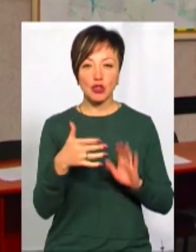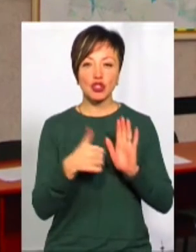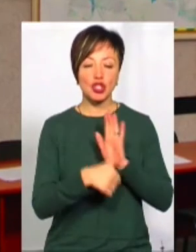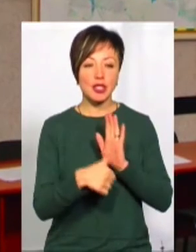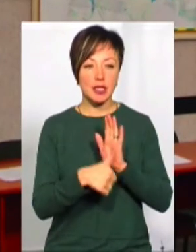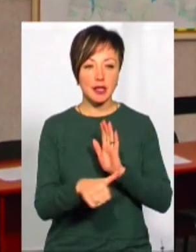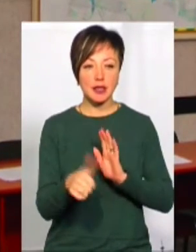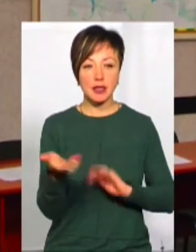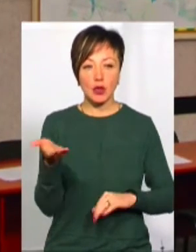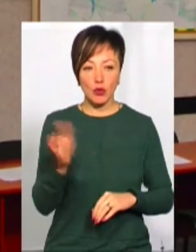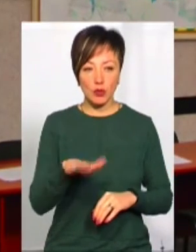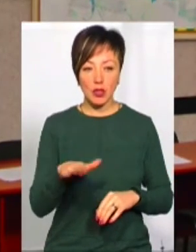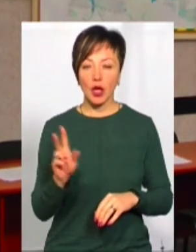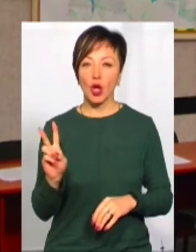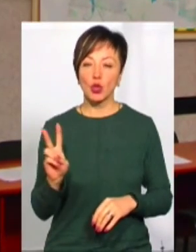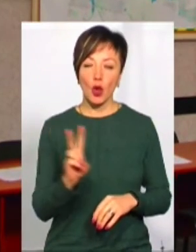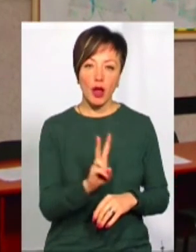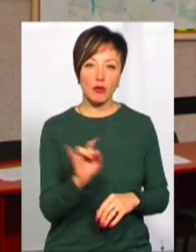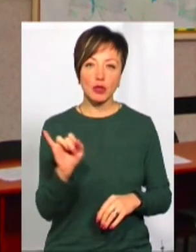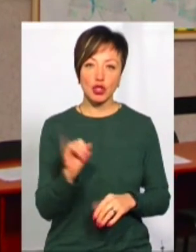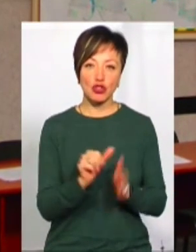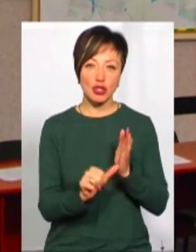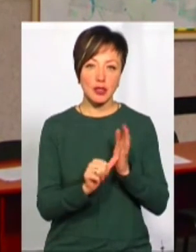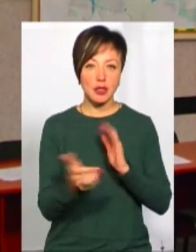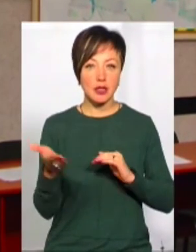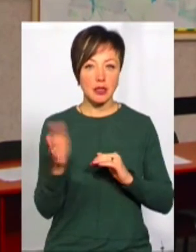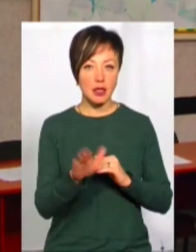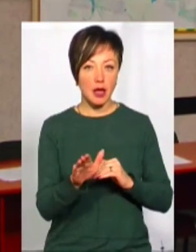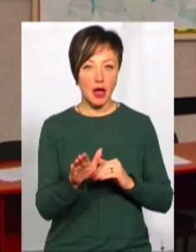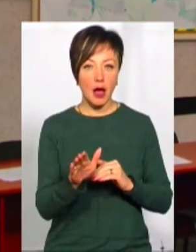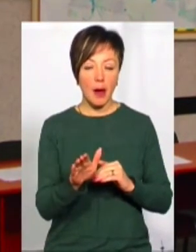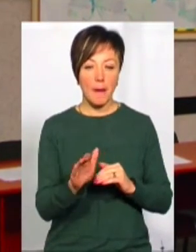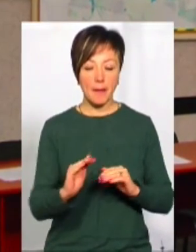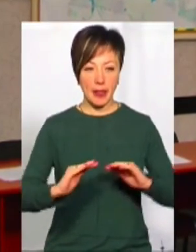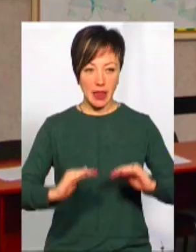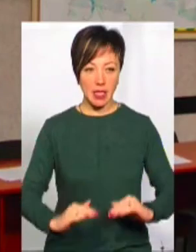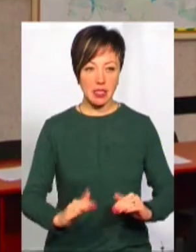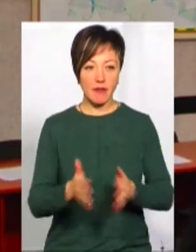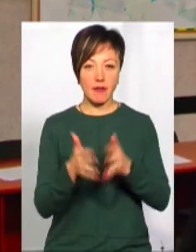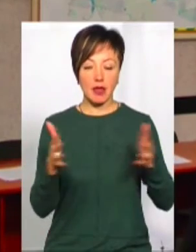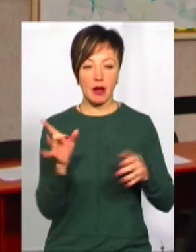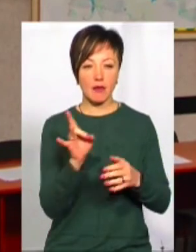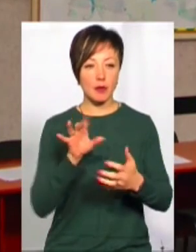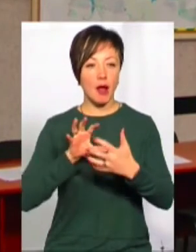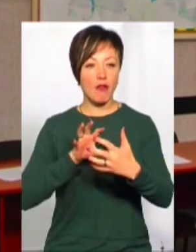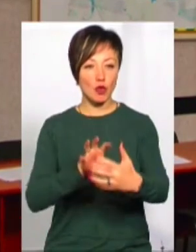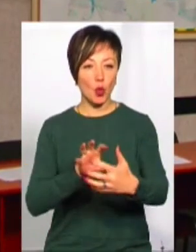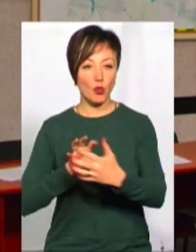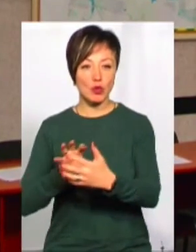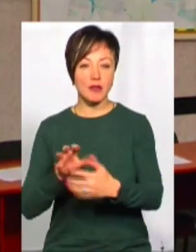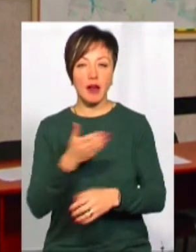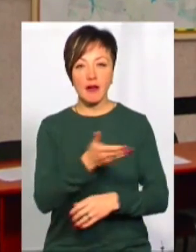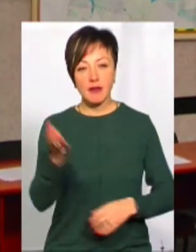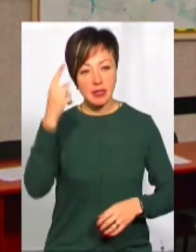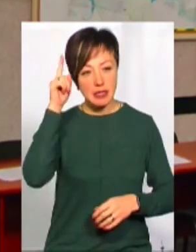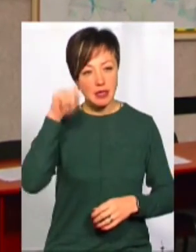одиниць тролейбусів і 60 одиниць низкополих великогабаритних автобусів. Ви знаєте,